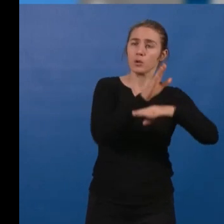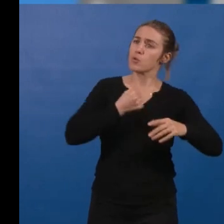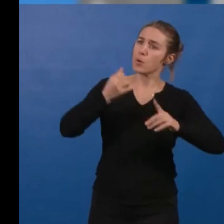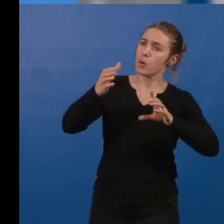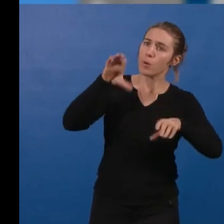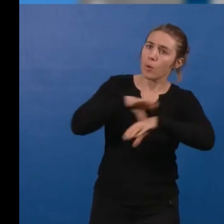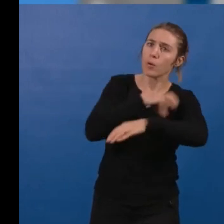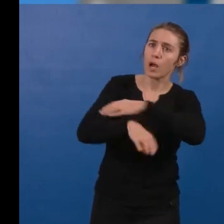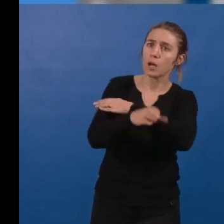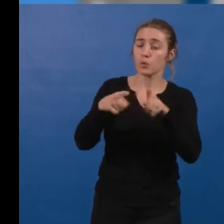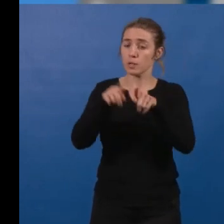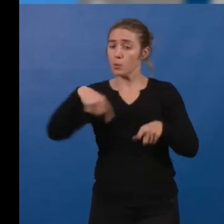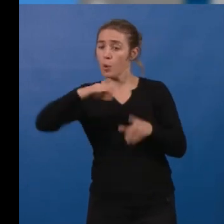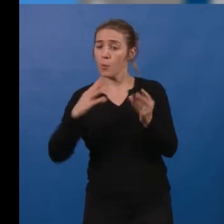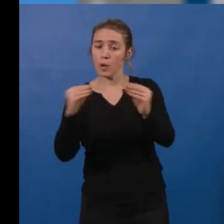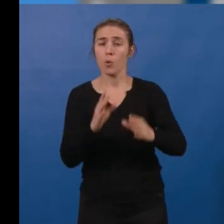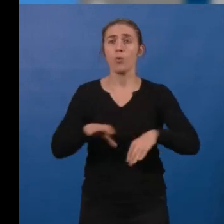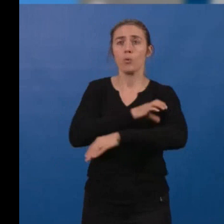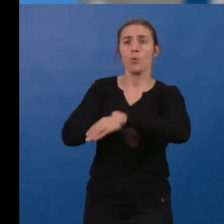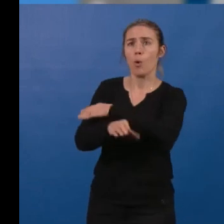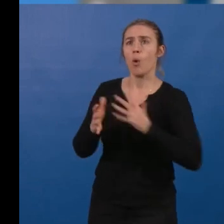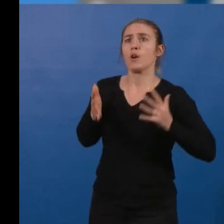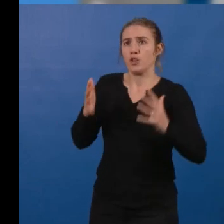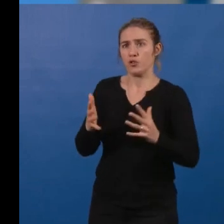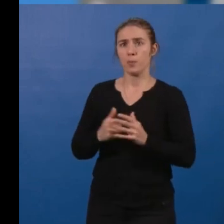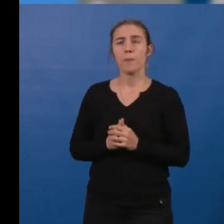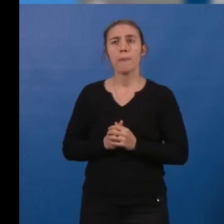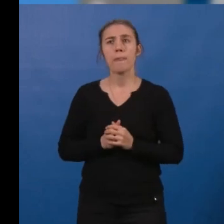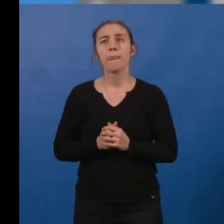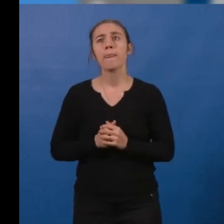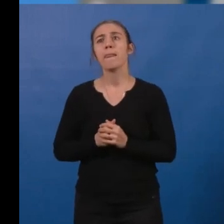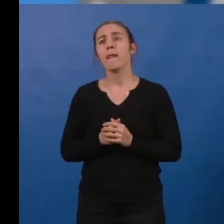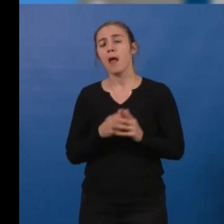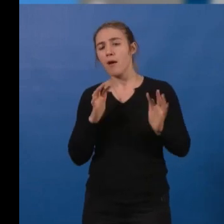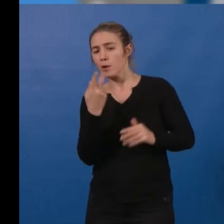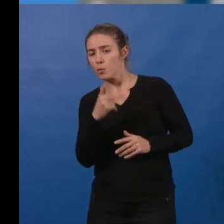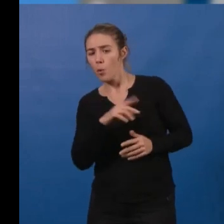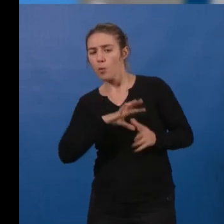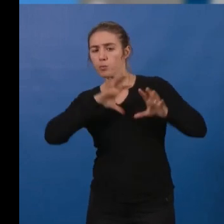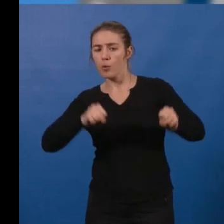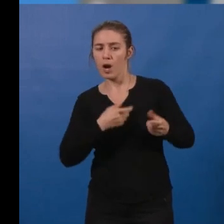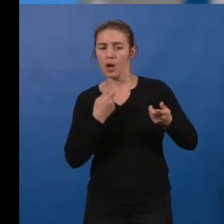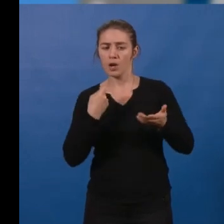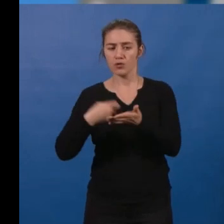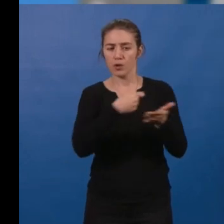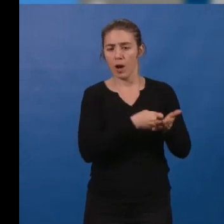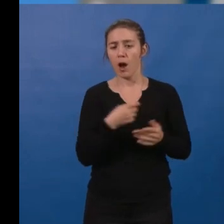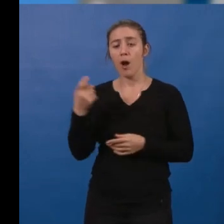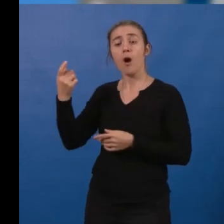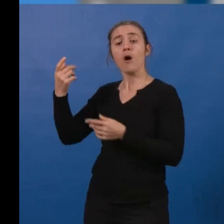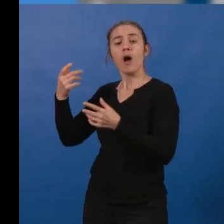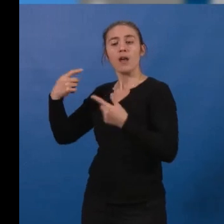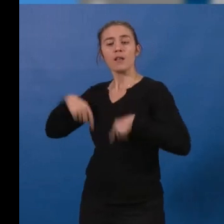elles-mêmes qui, face au niveau de leur pouvoir d'achat, à la faiblesse des aides de l'Etat pour l'acquisition d'un nouveau